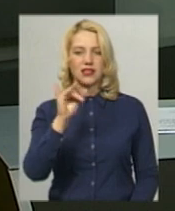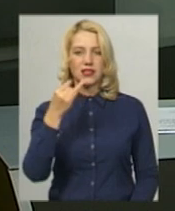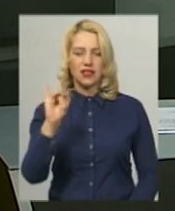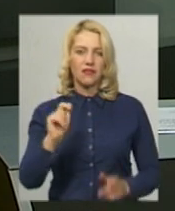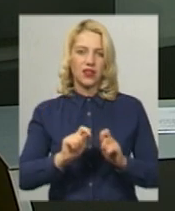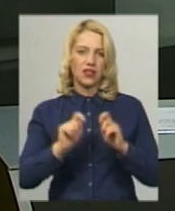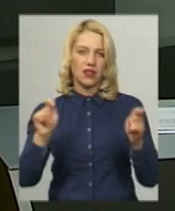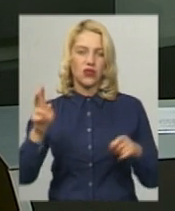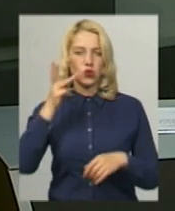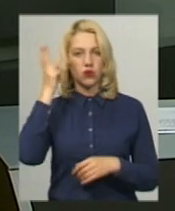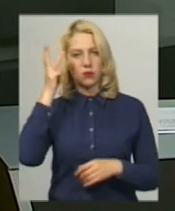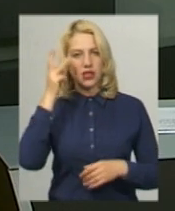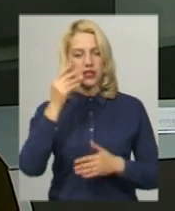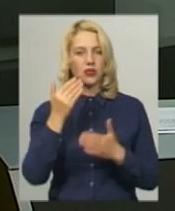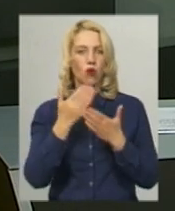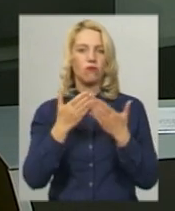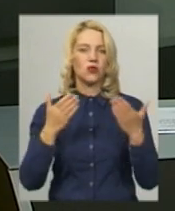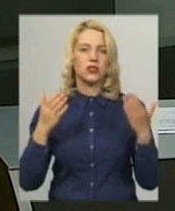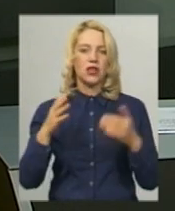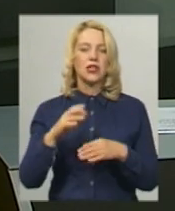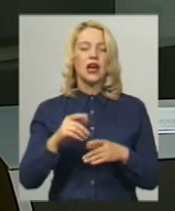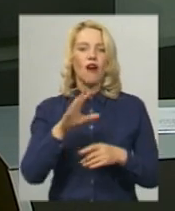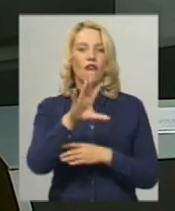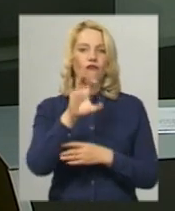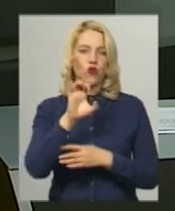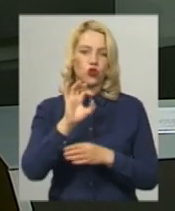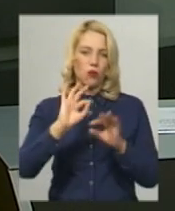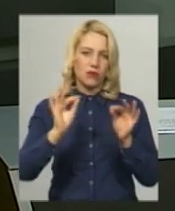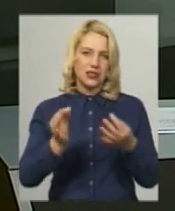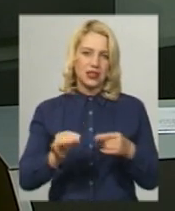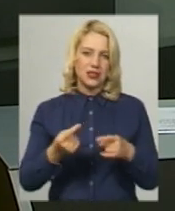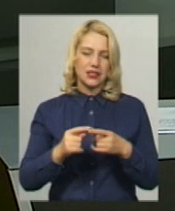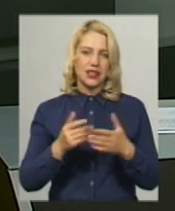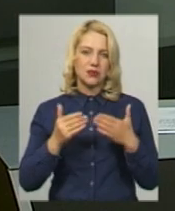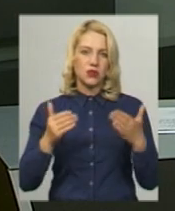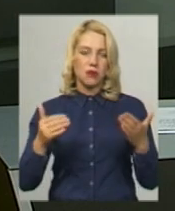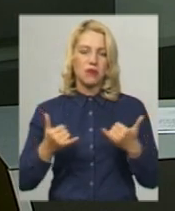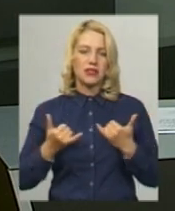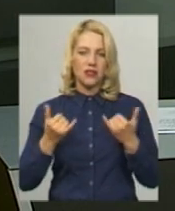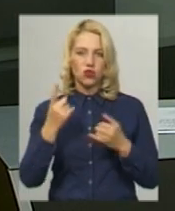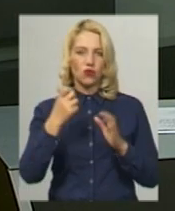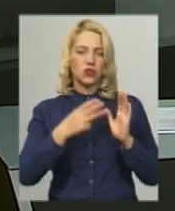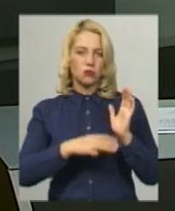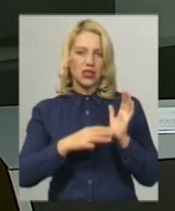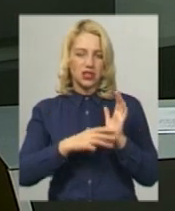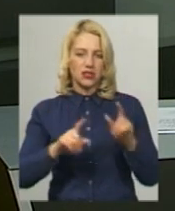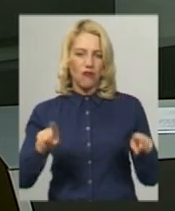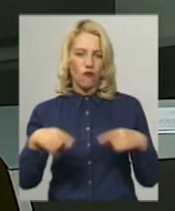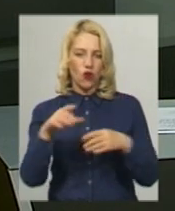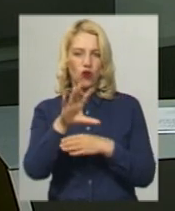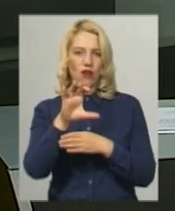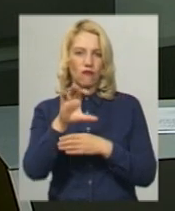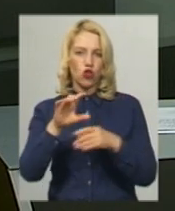Хмельницькому музеї студії фотомистецтва. Експозиція присвячена 180-річчю створення фотографії і Дню